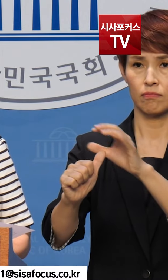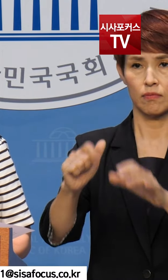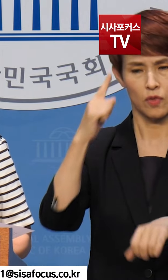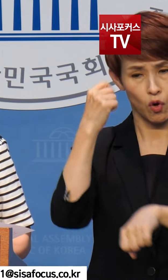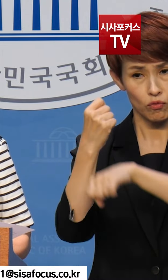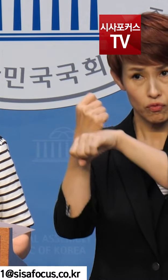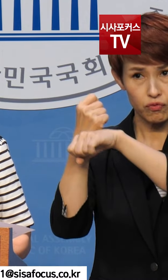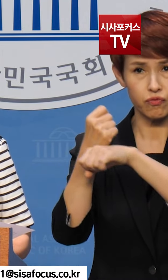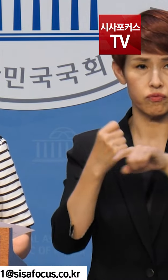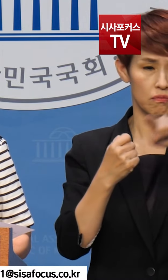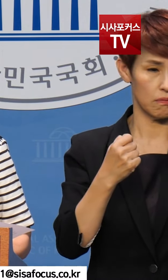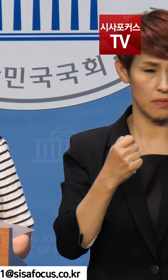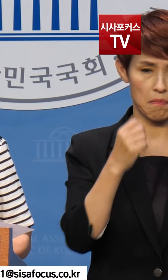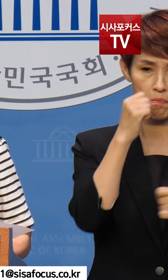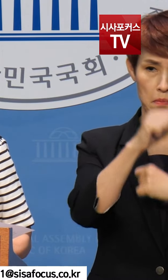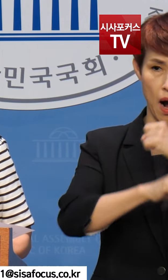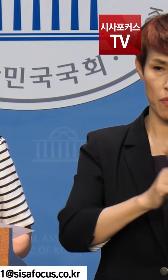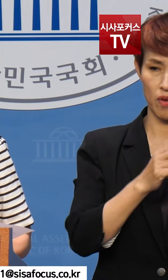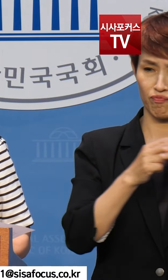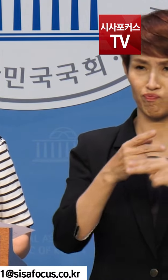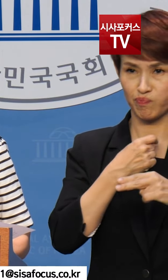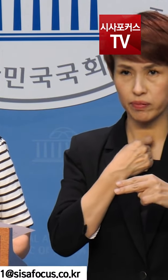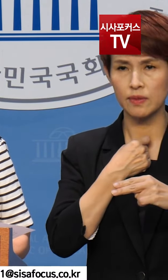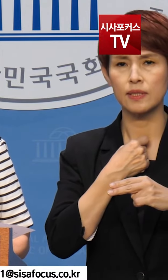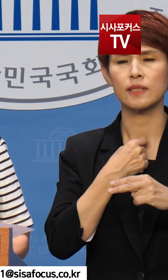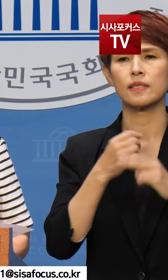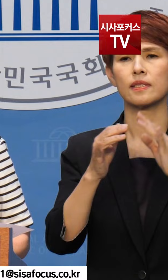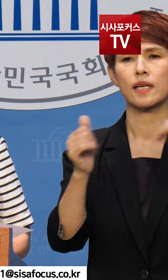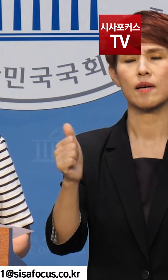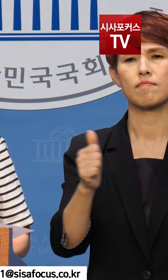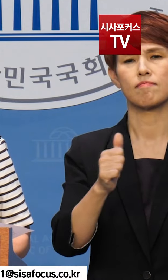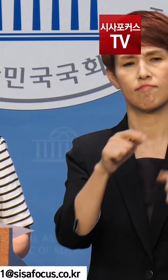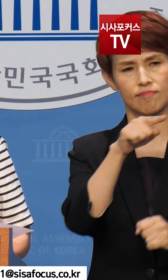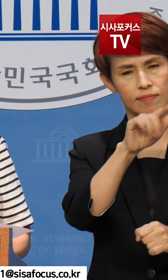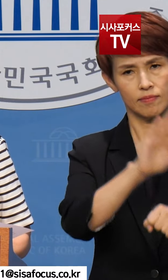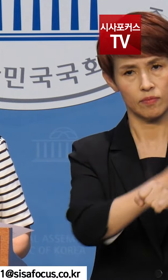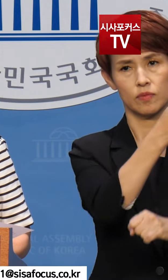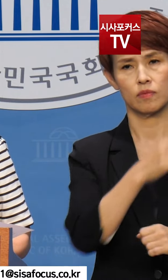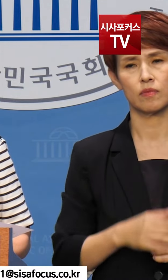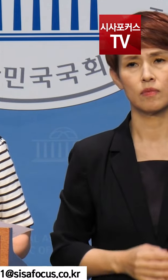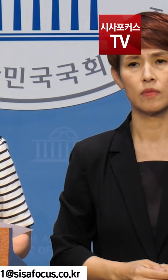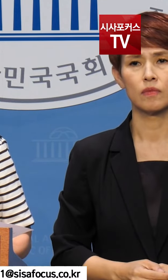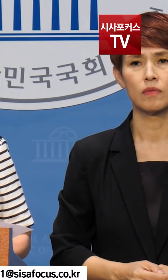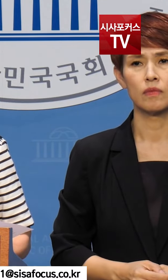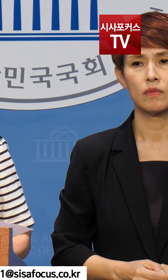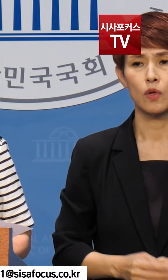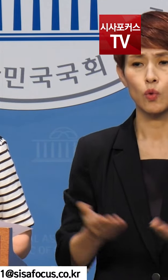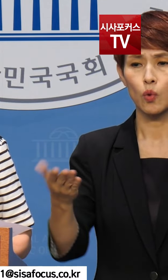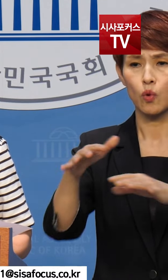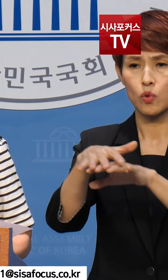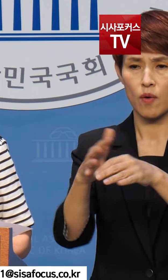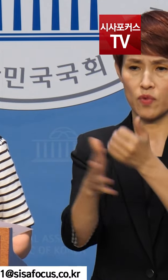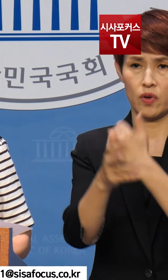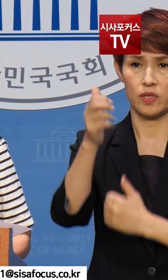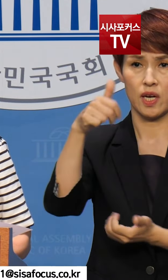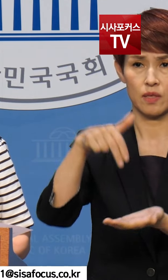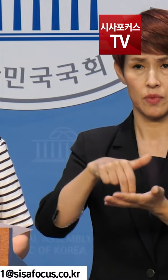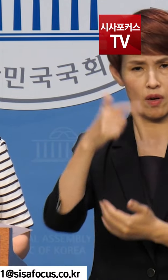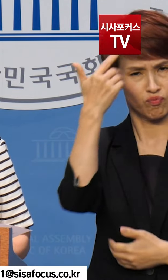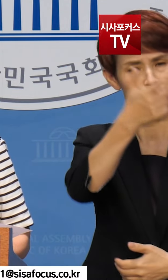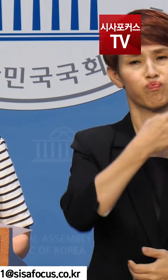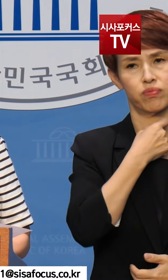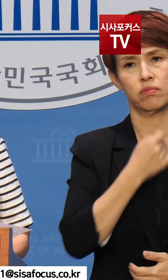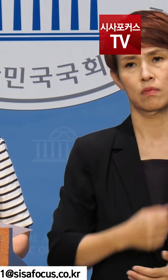멋대로 요리해 먹겠다는 자들의 침탈입니다. 전국과학기술 노동조합의 위원장으로서 묻고